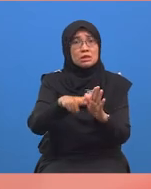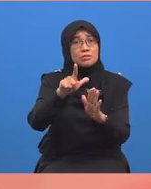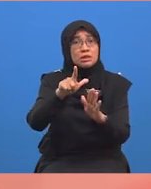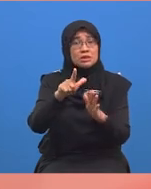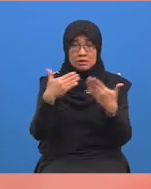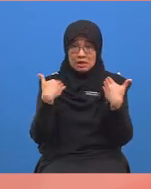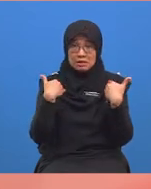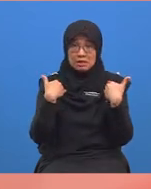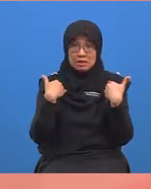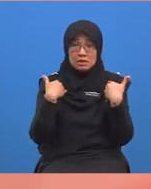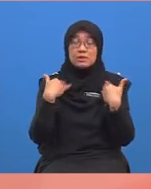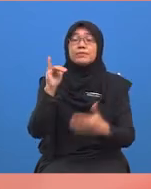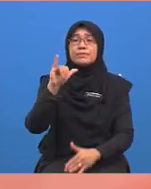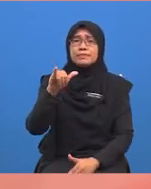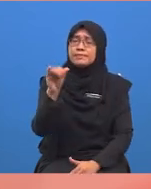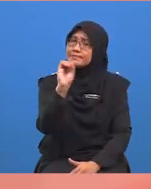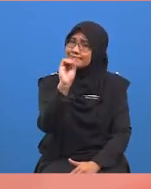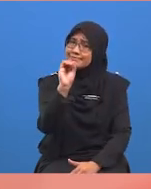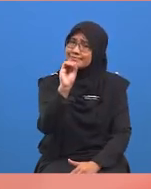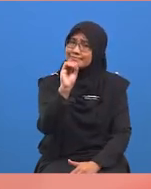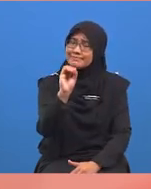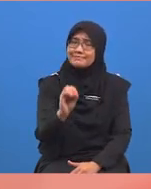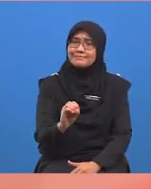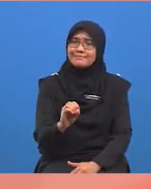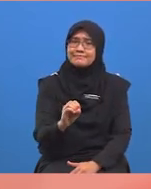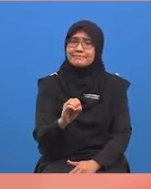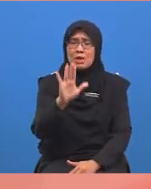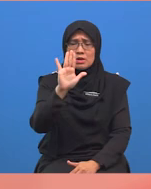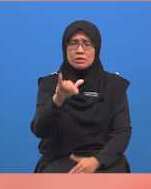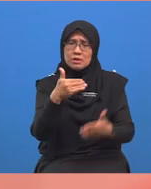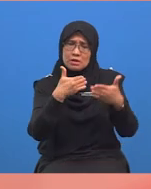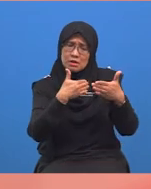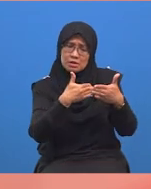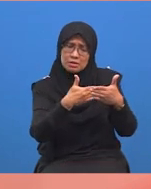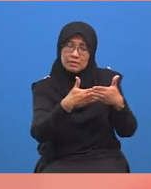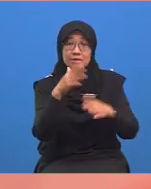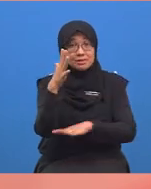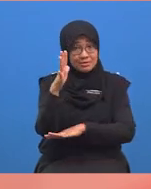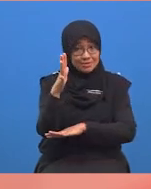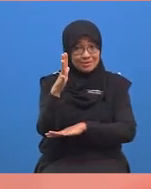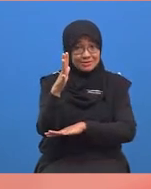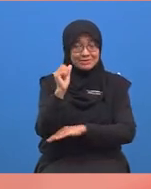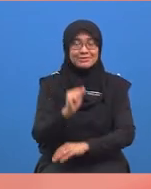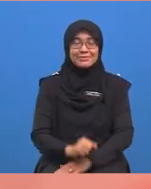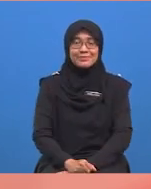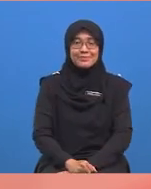Ya, tiada. Paling hampir ialah lima belas. Iaitu,